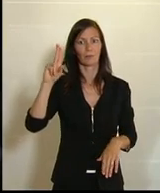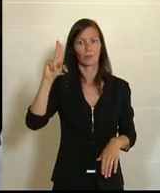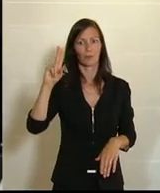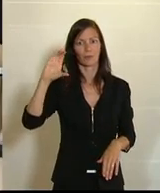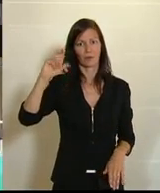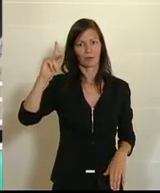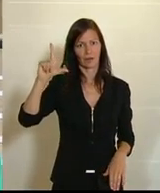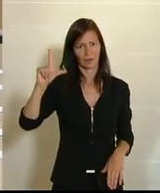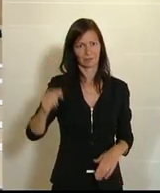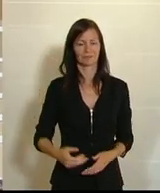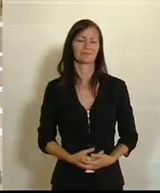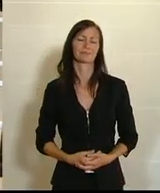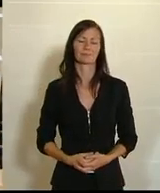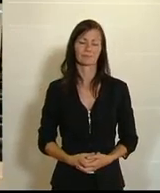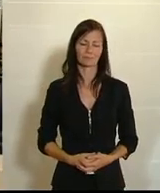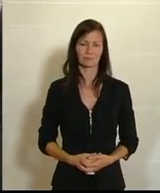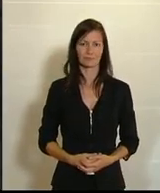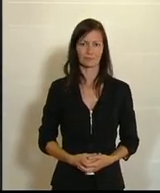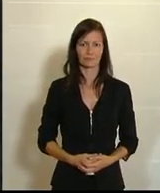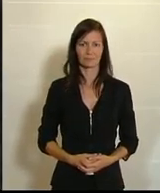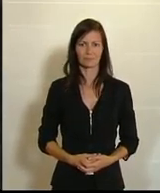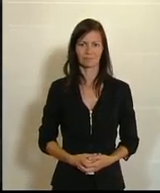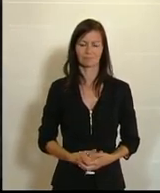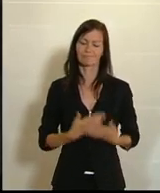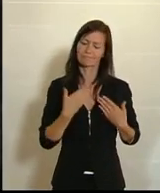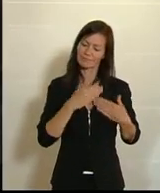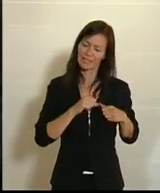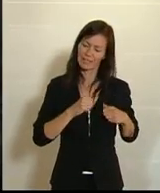Bildungspolitik der Fokus liege auf Deutsch, weil es ein Schlüsselgegenstand sei. Vielen Dank. Dank.